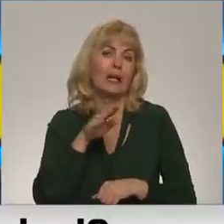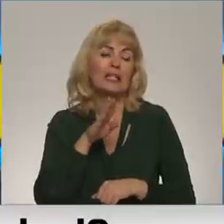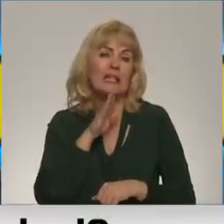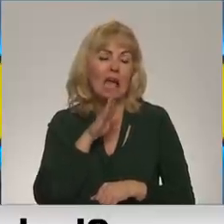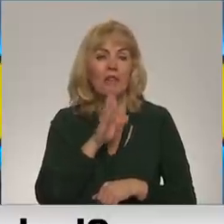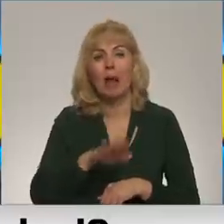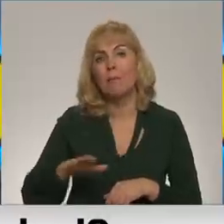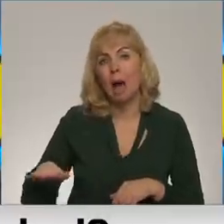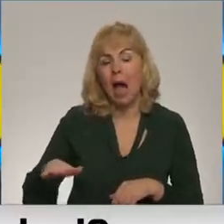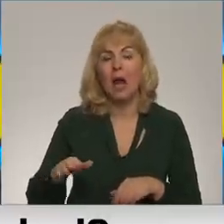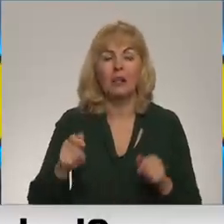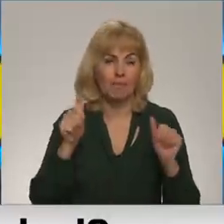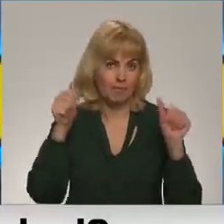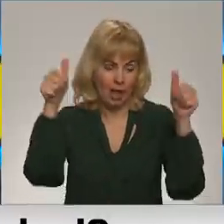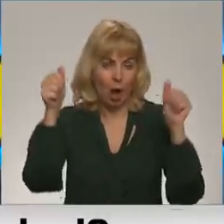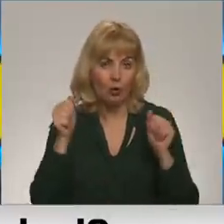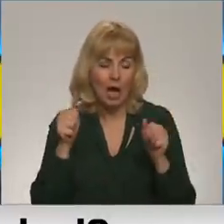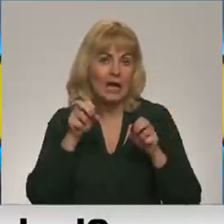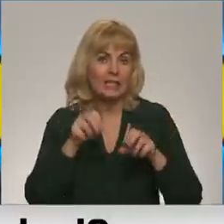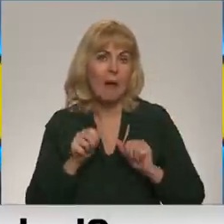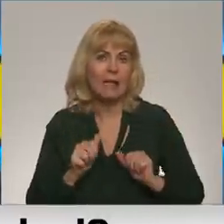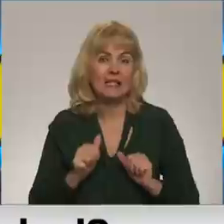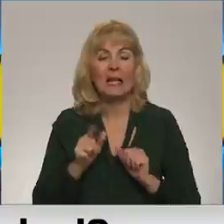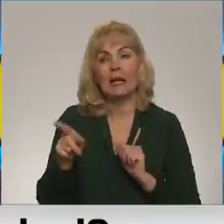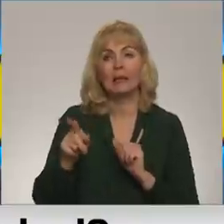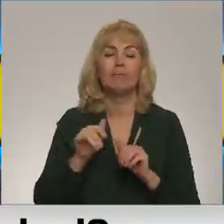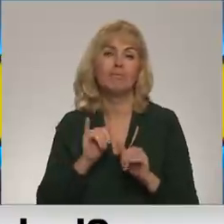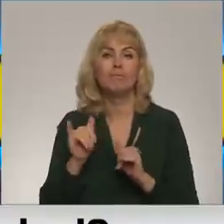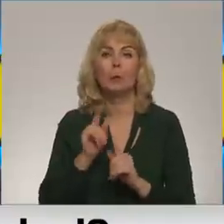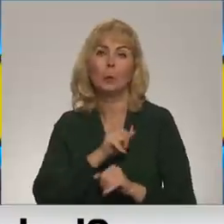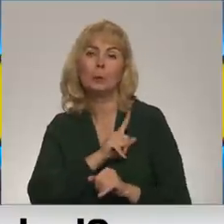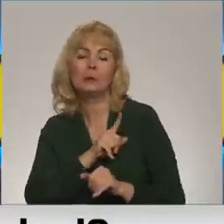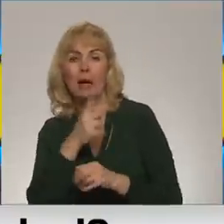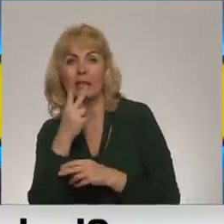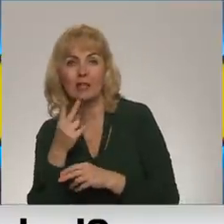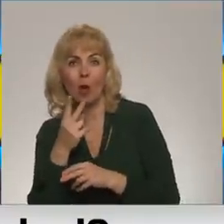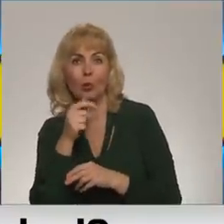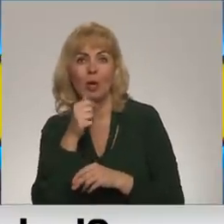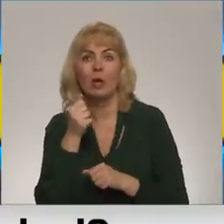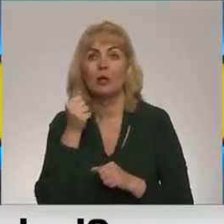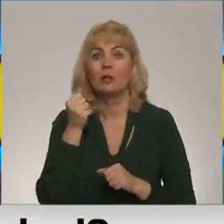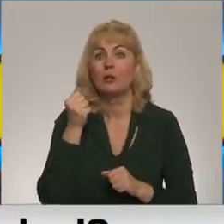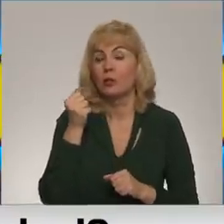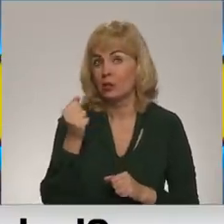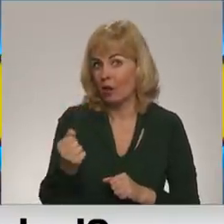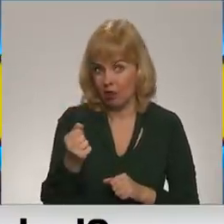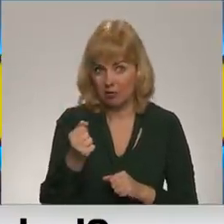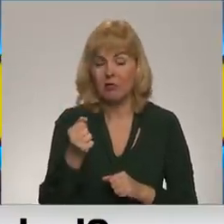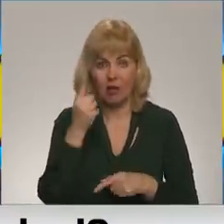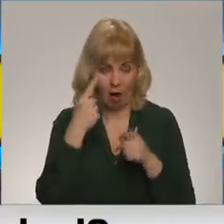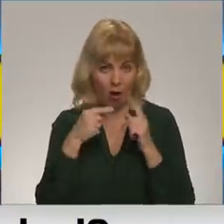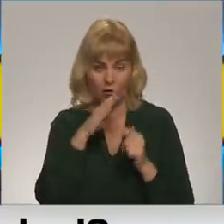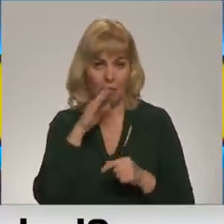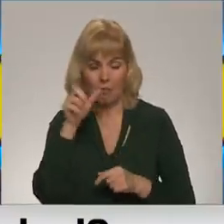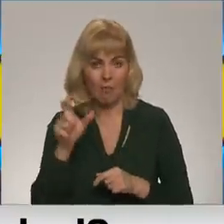Krievijas pēcdienās ar piesardzību apgājās. Ja tu sit raudošu māti, tas nav labs simišs, ko